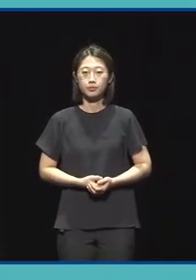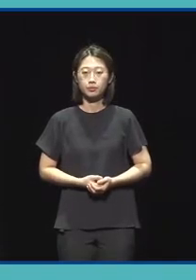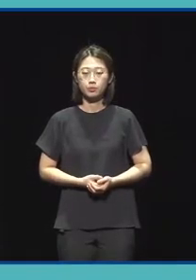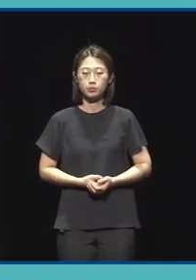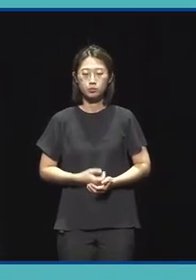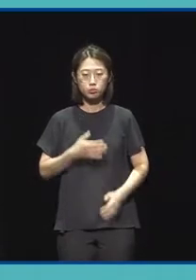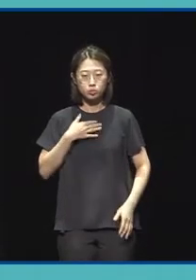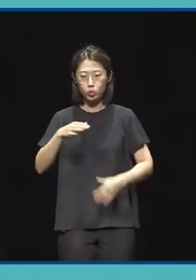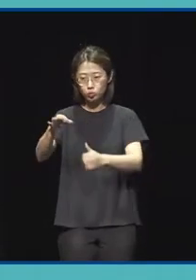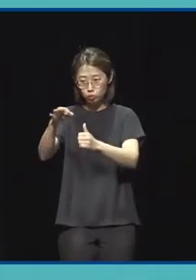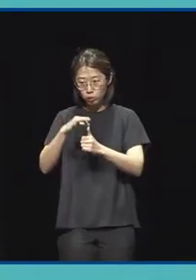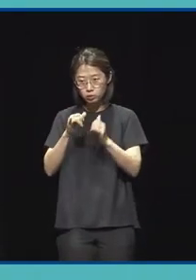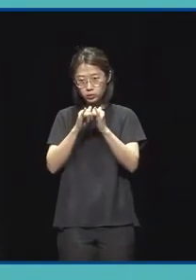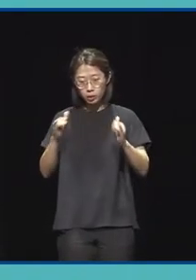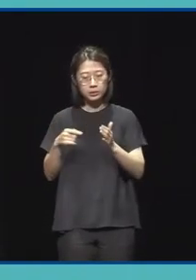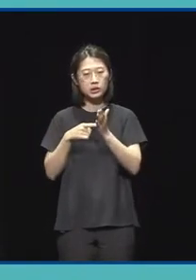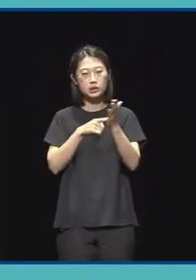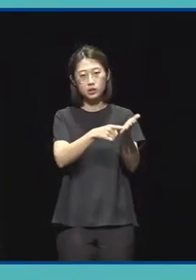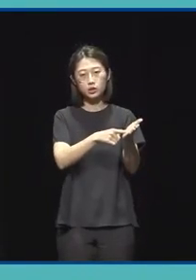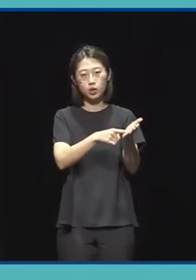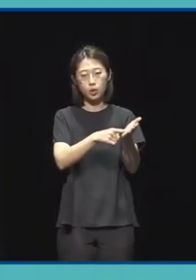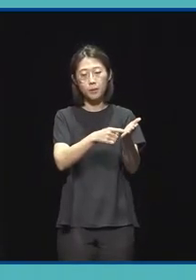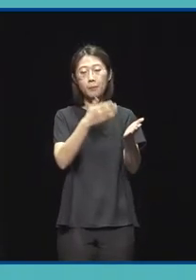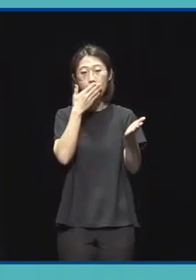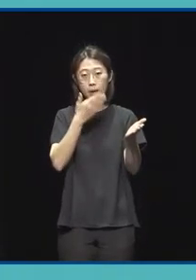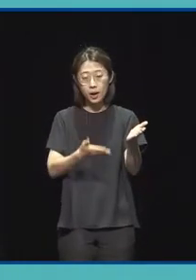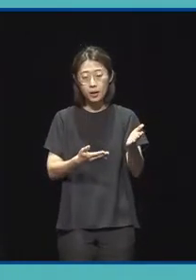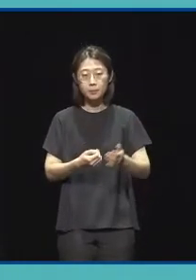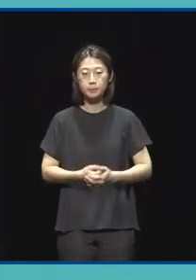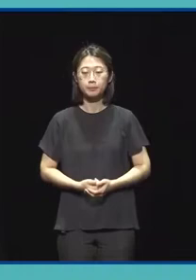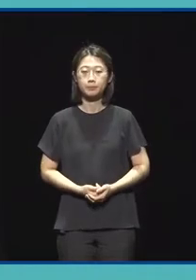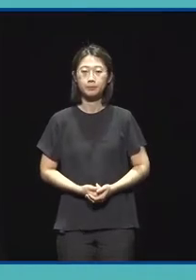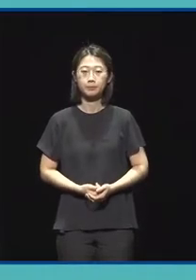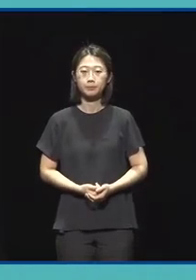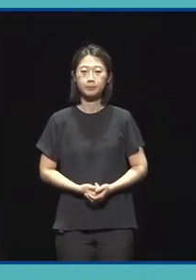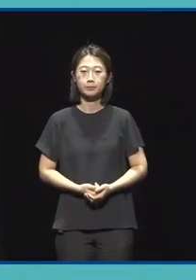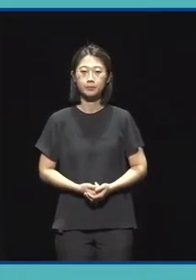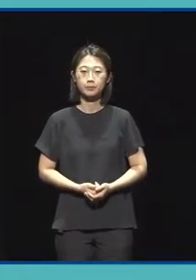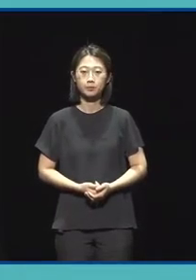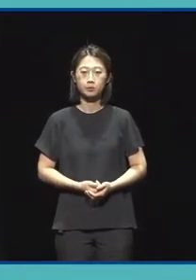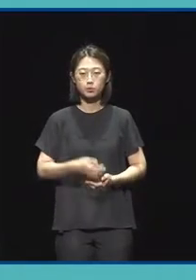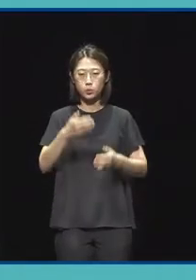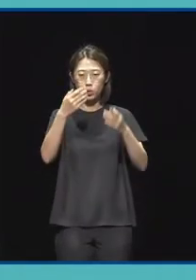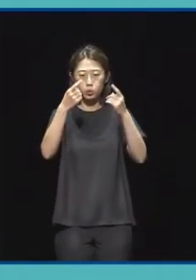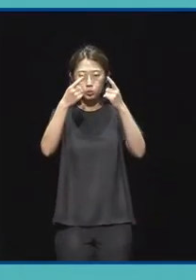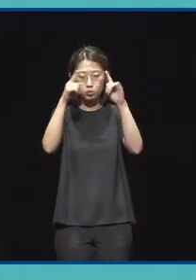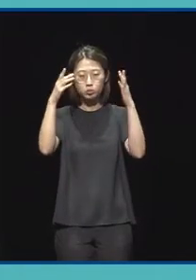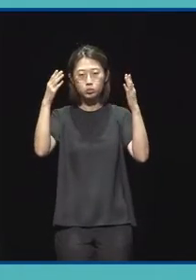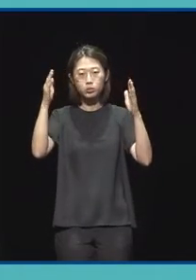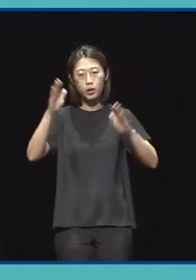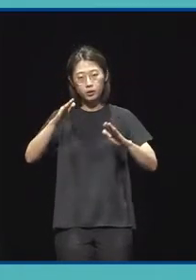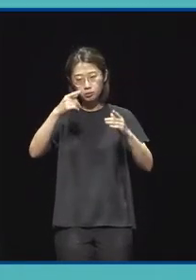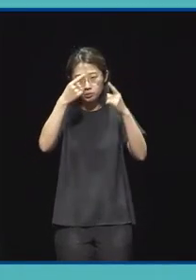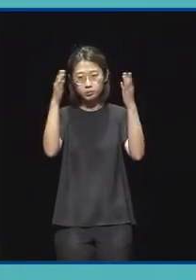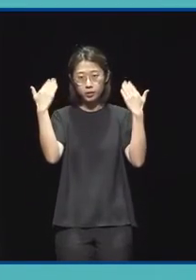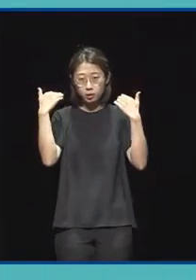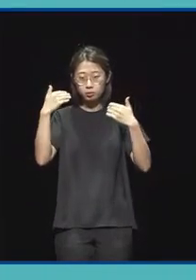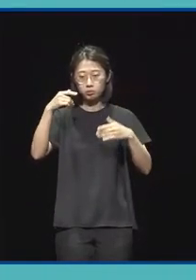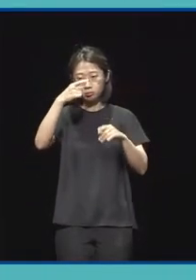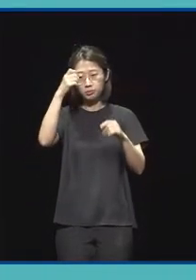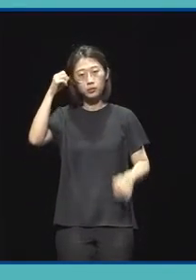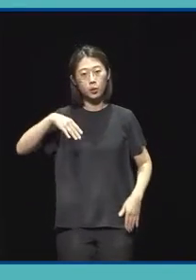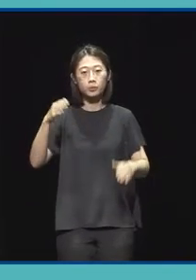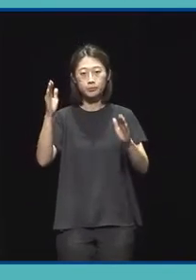받으신 청년예술가분들은 지원 신청이 가능하고요. 대학교 대학원 재학생도 신청이 가능합니다.